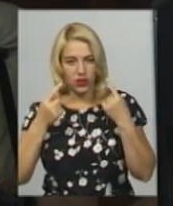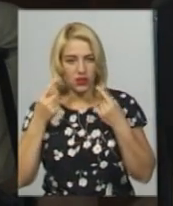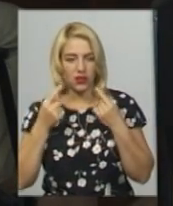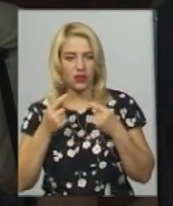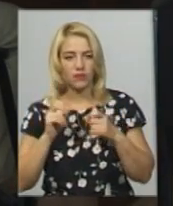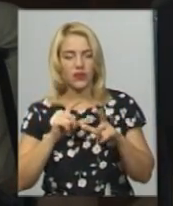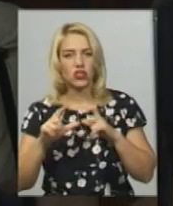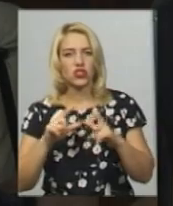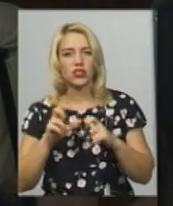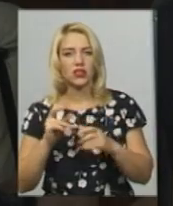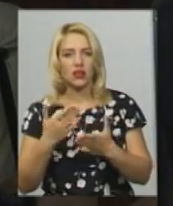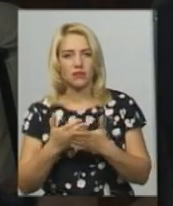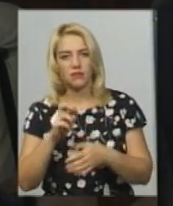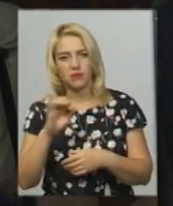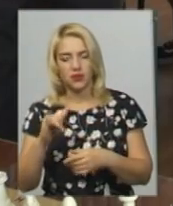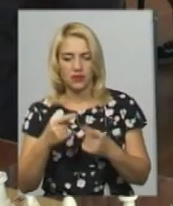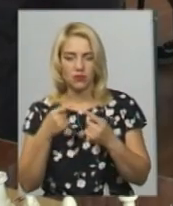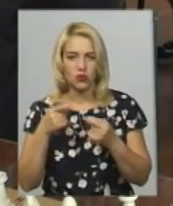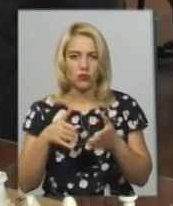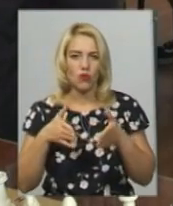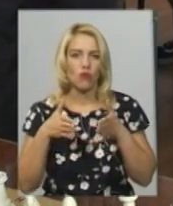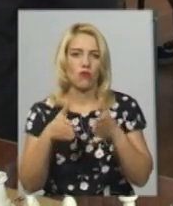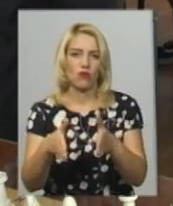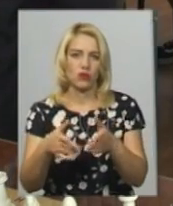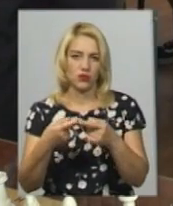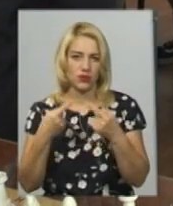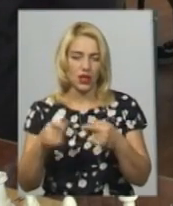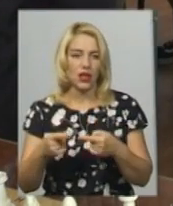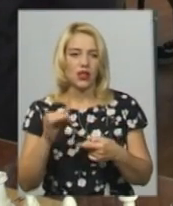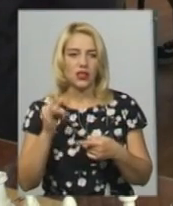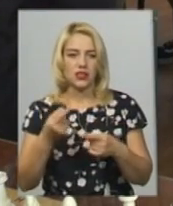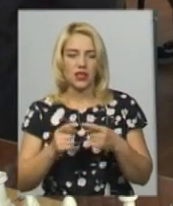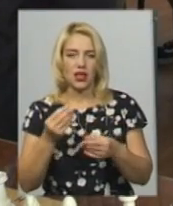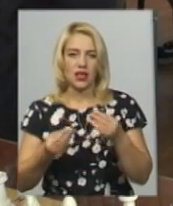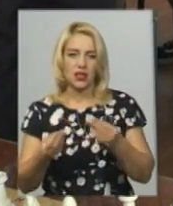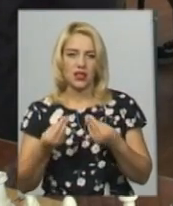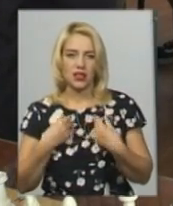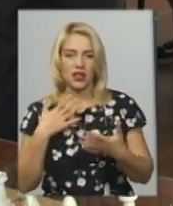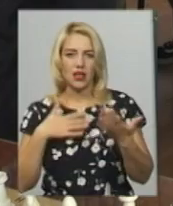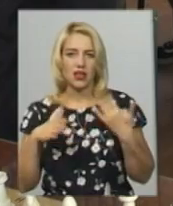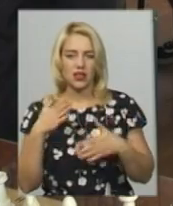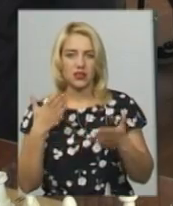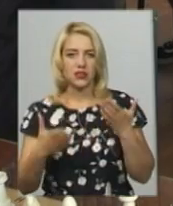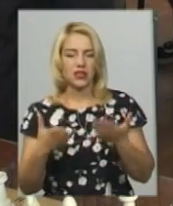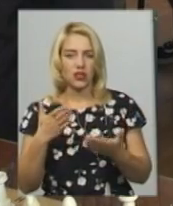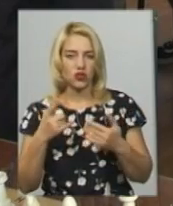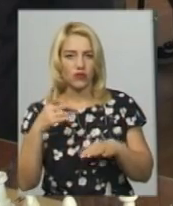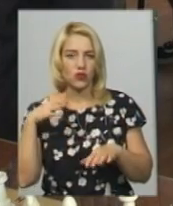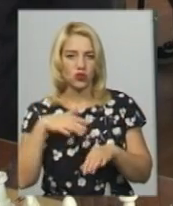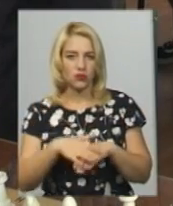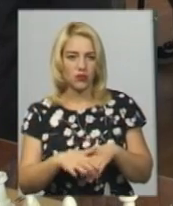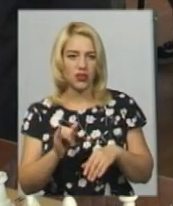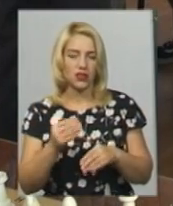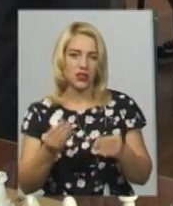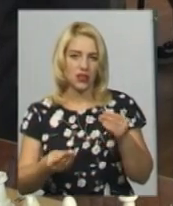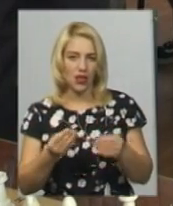шахах, або якийсь інший підхід. Така гра, яка насправді приносить радість, якщо ви розумієте і